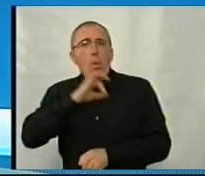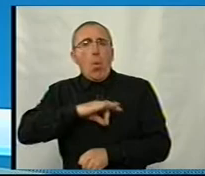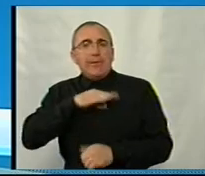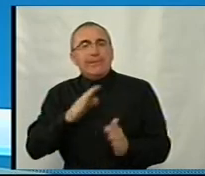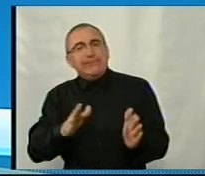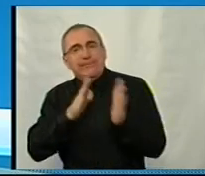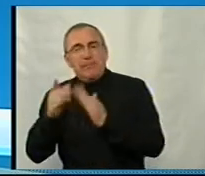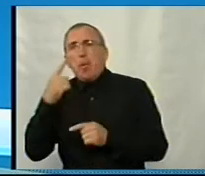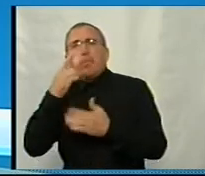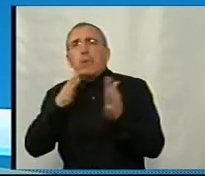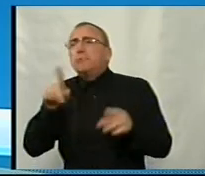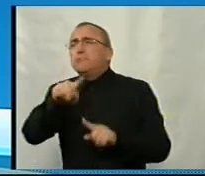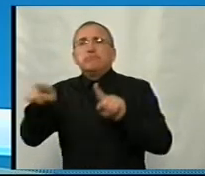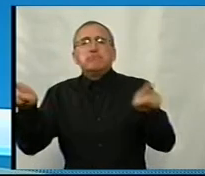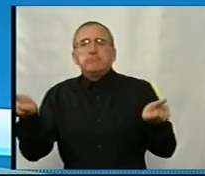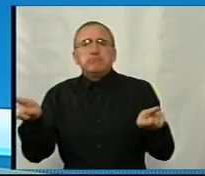переважно більшість з них.